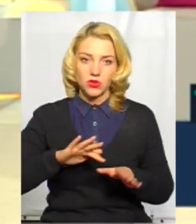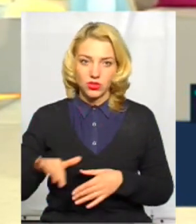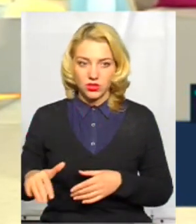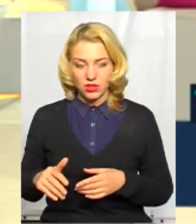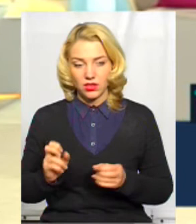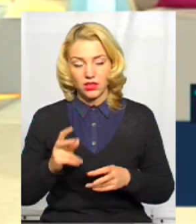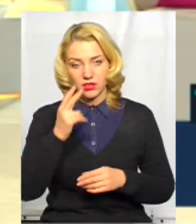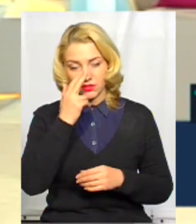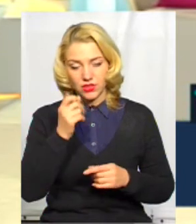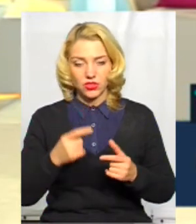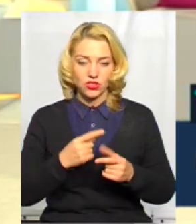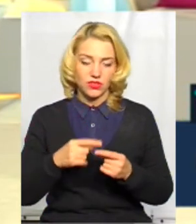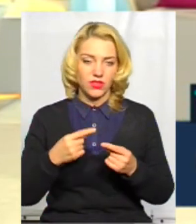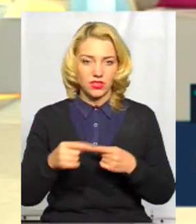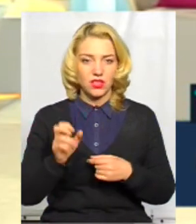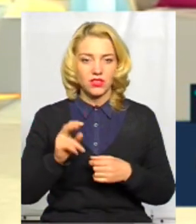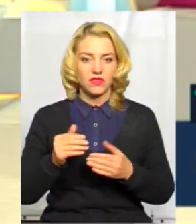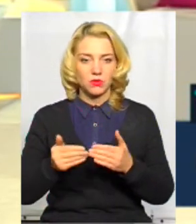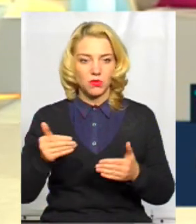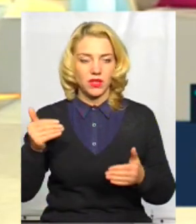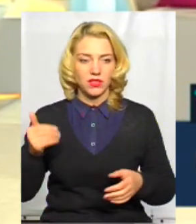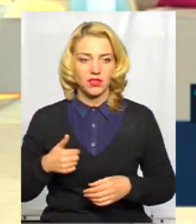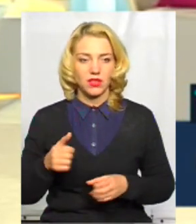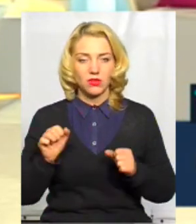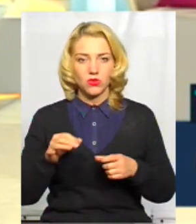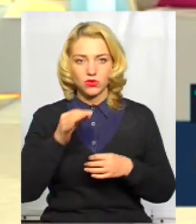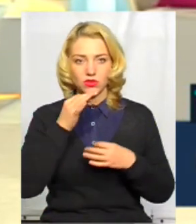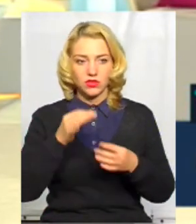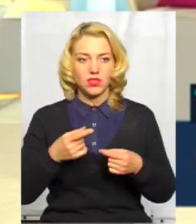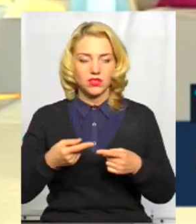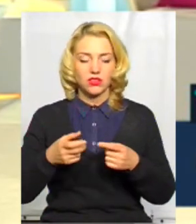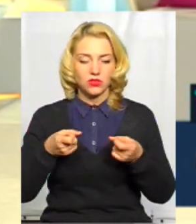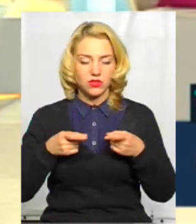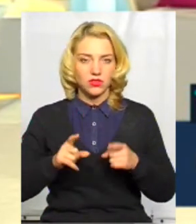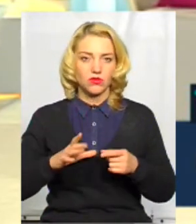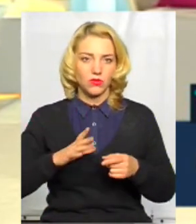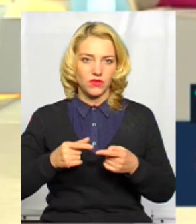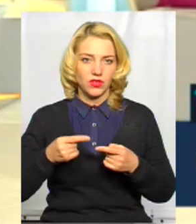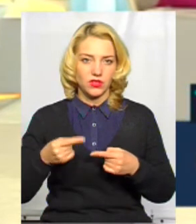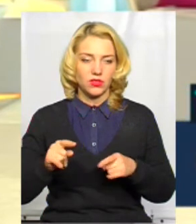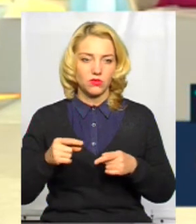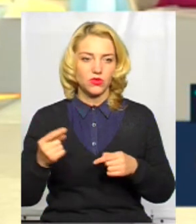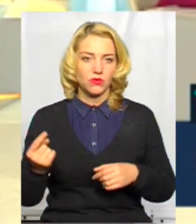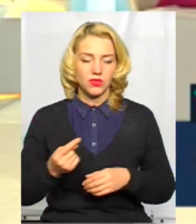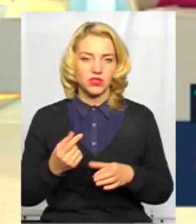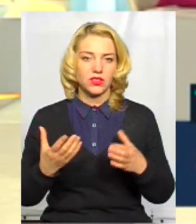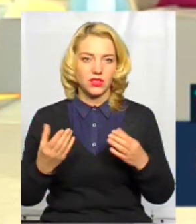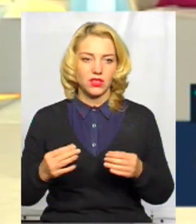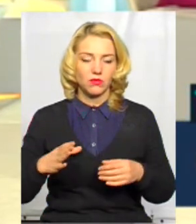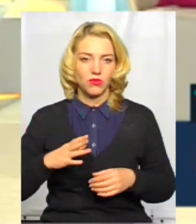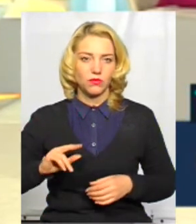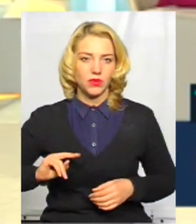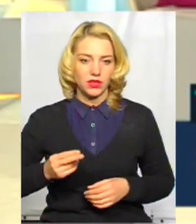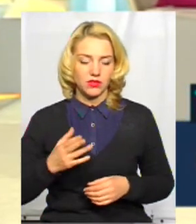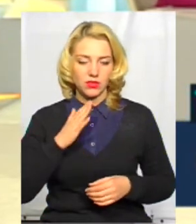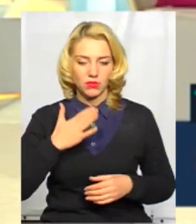відрізнялися від всіх попередніх? Я можу вам сказати, що вони дійсно відрізнялися. Тому що перший день все ж таки був не в п